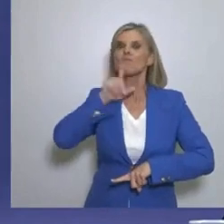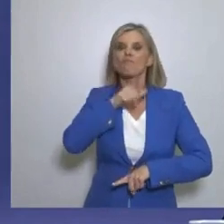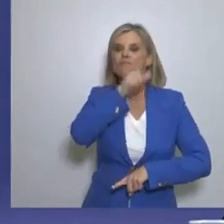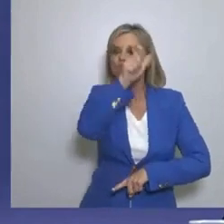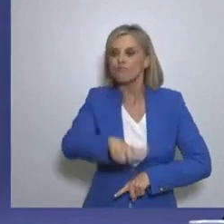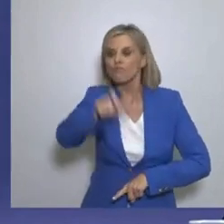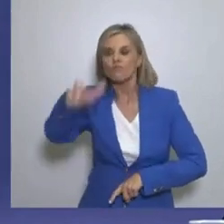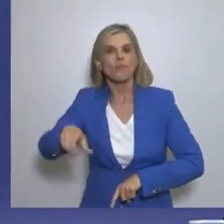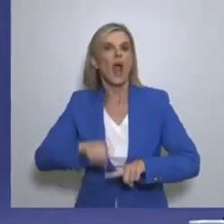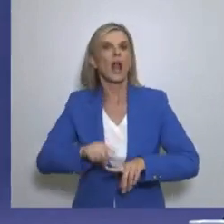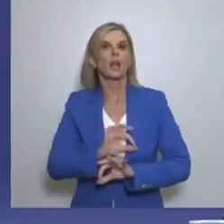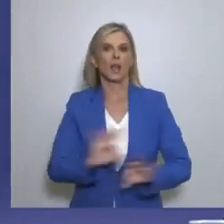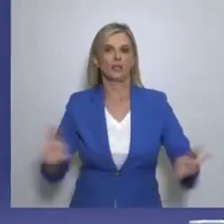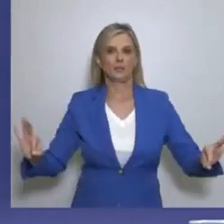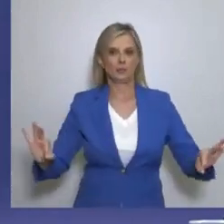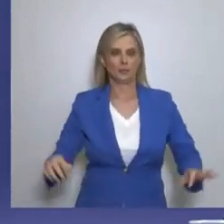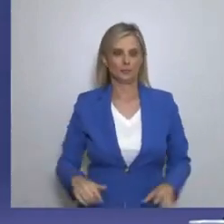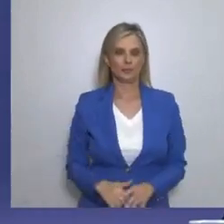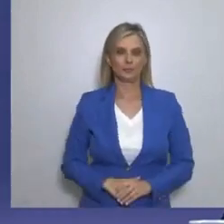ανθρώπους στον πλανήτη.